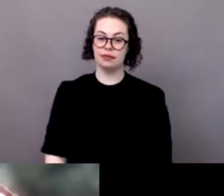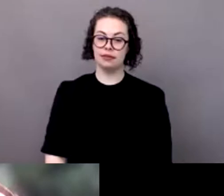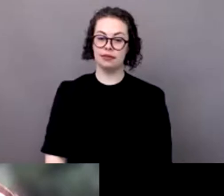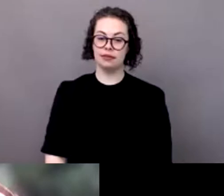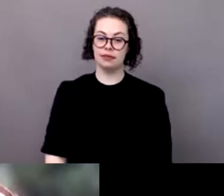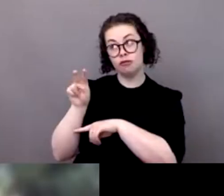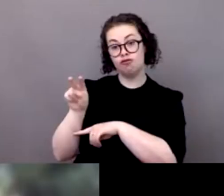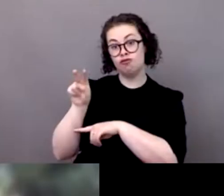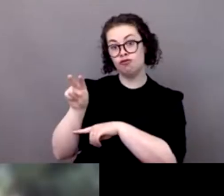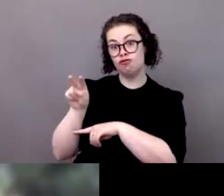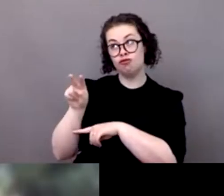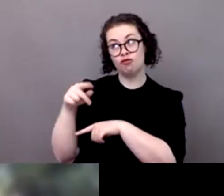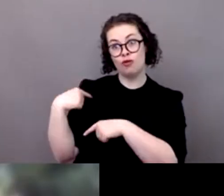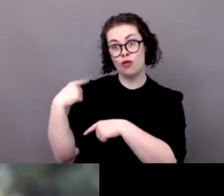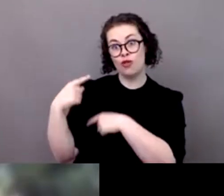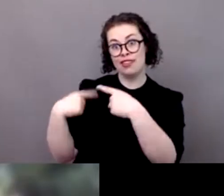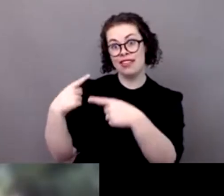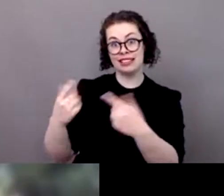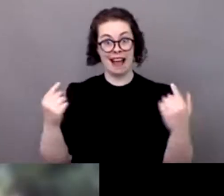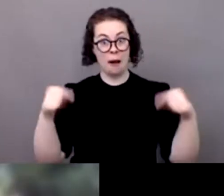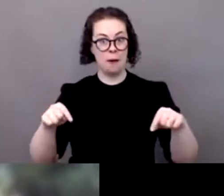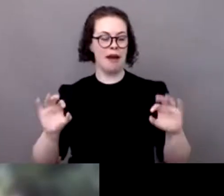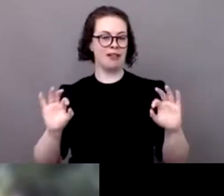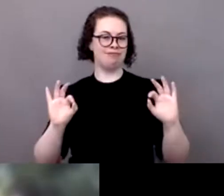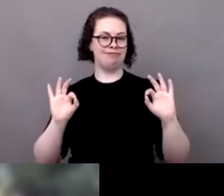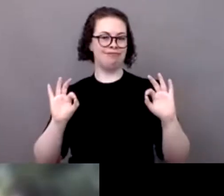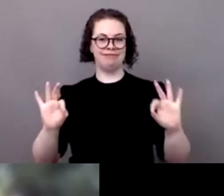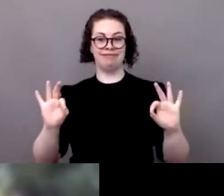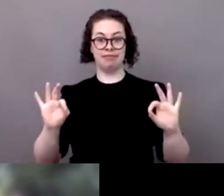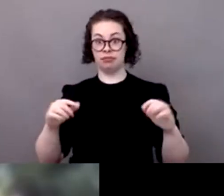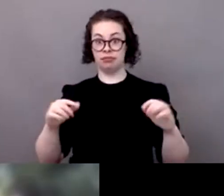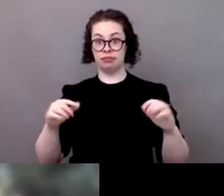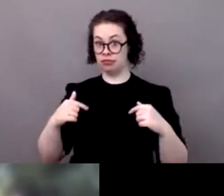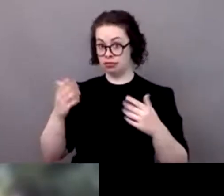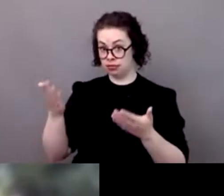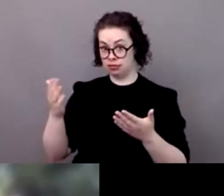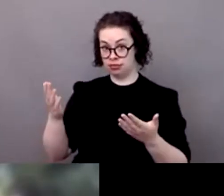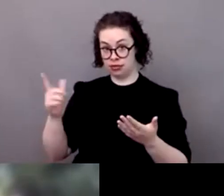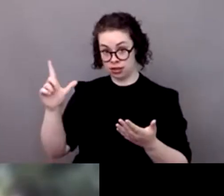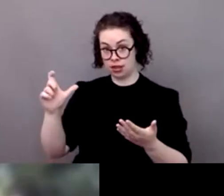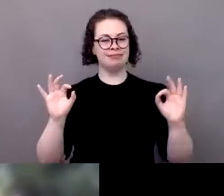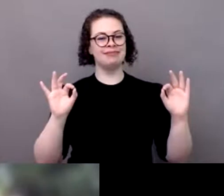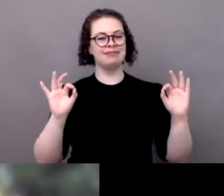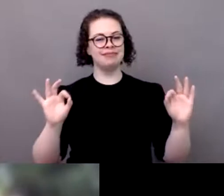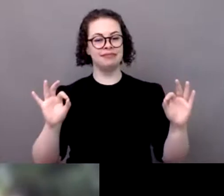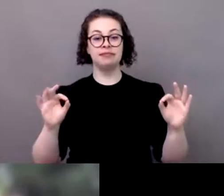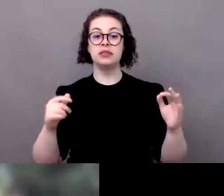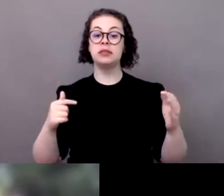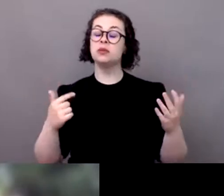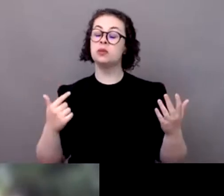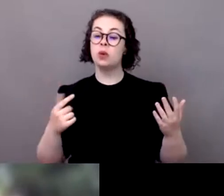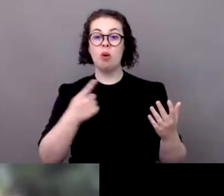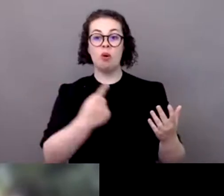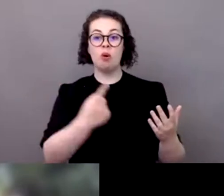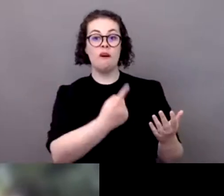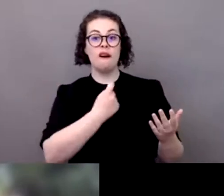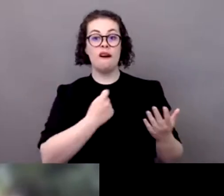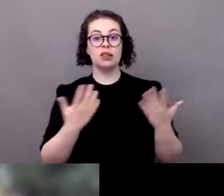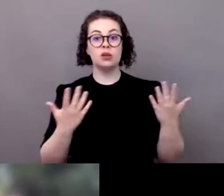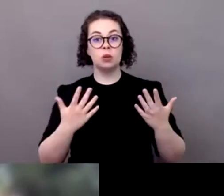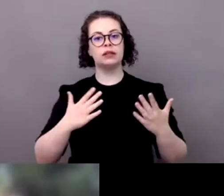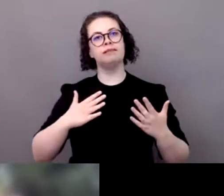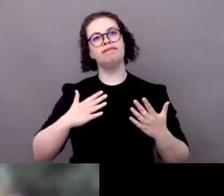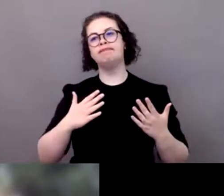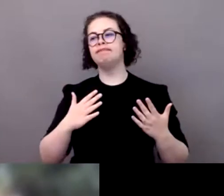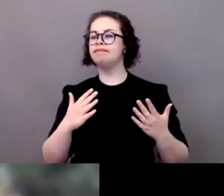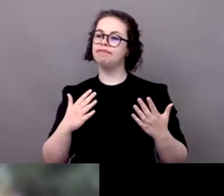partager ma vision parce que c'est un peu ce qui m'était demandé de partager ma vision de de sur le sujet du sport environnement pour moi il